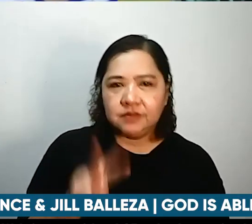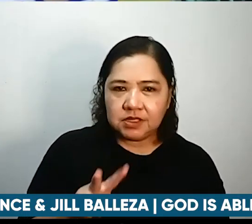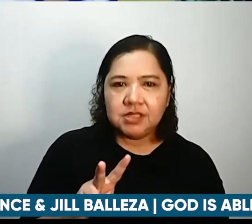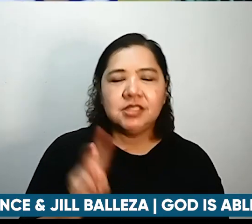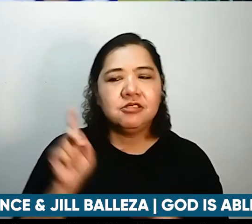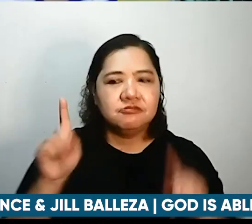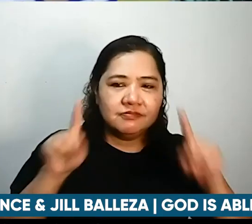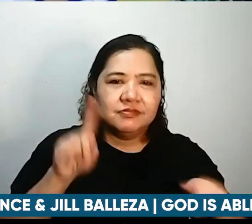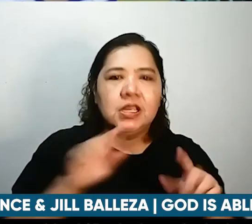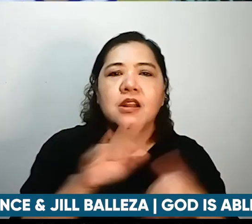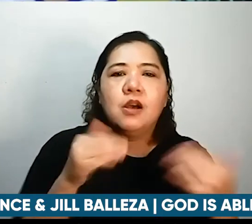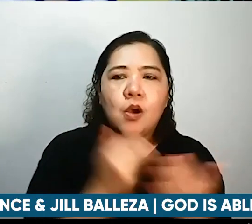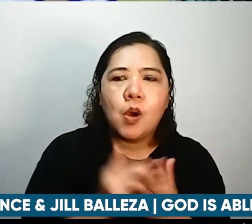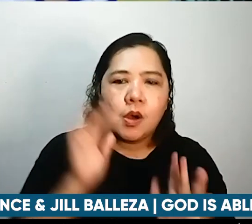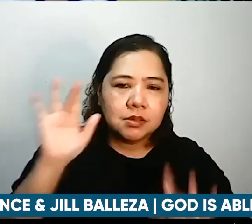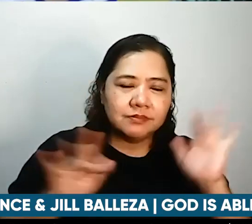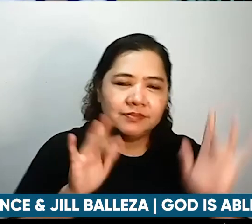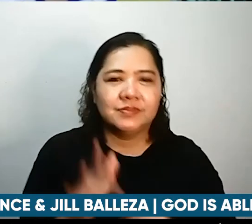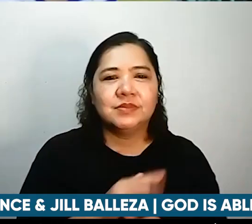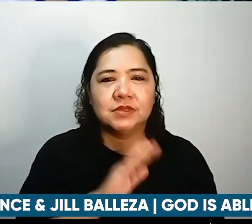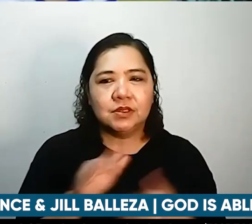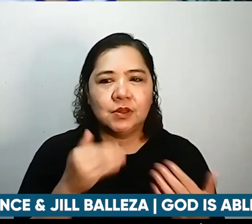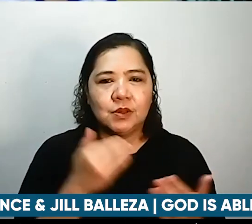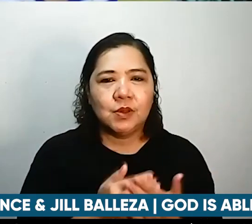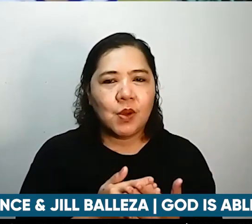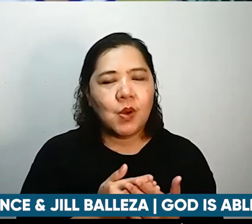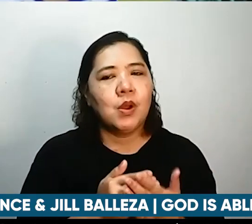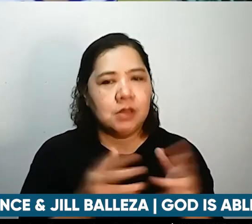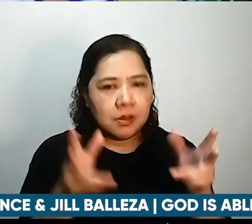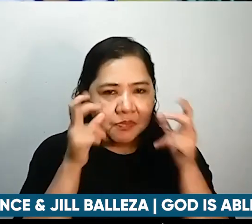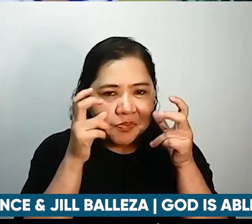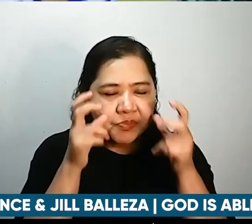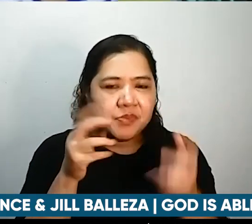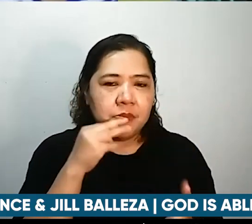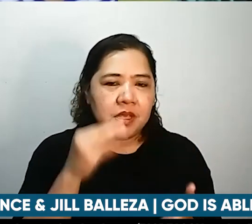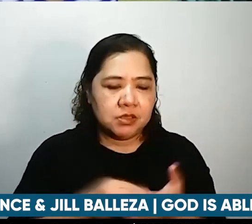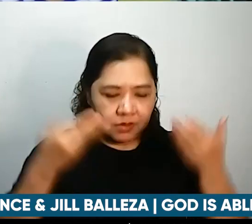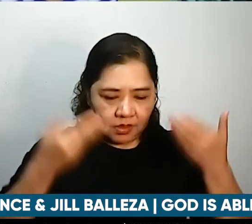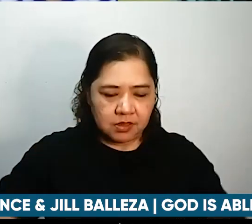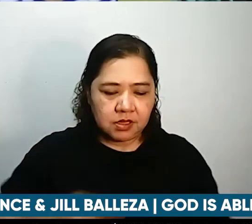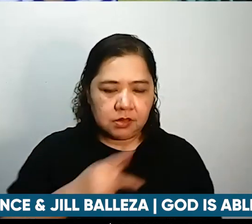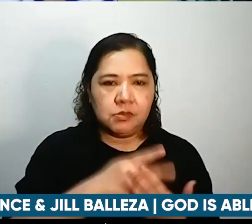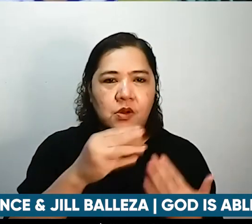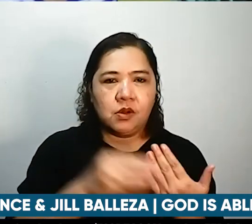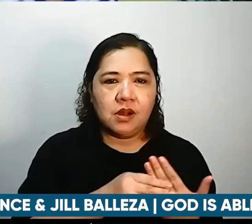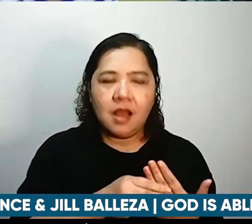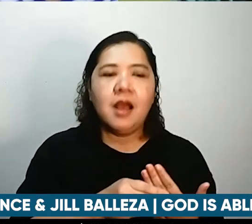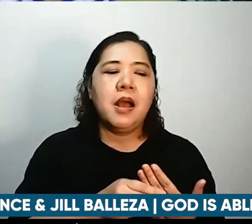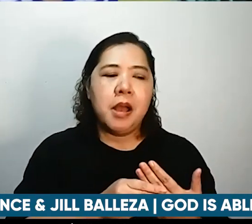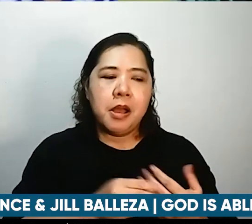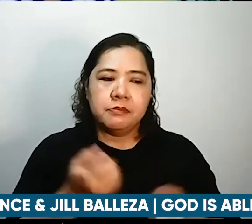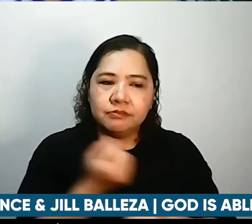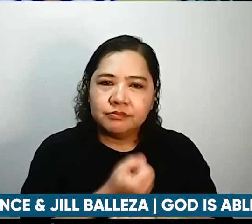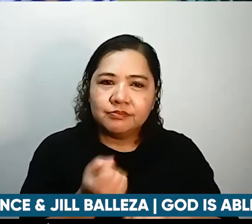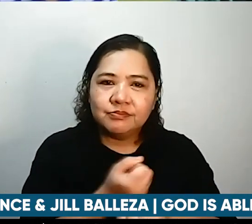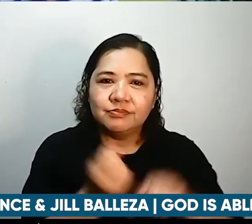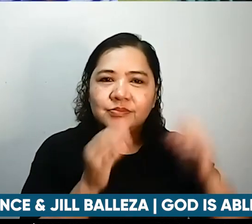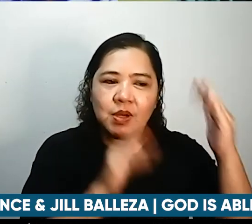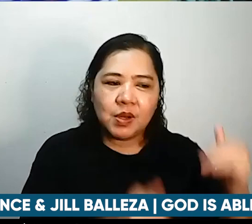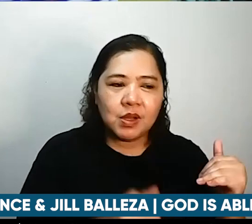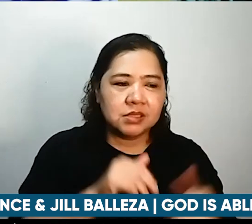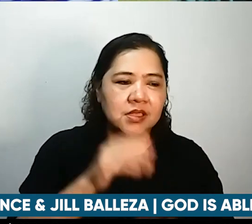lahat po na naaabot po ng message po na ito kami ang program God is Able laaneng katatagan at pag-asa sa mga Filipino